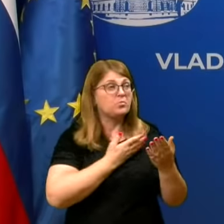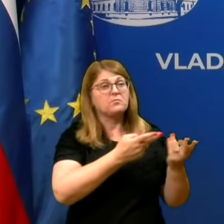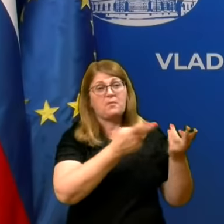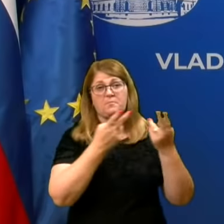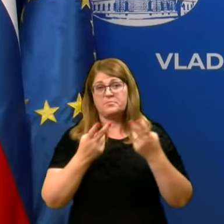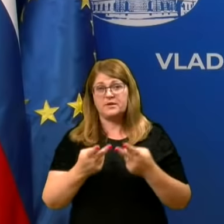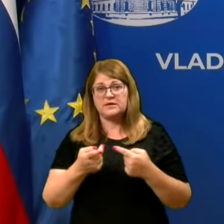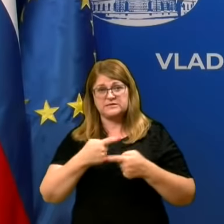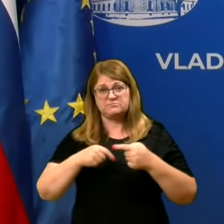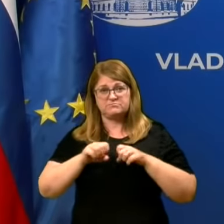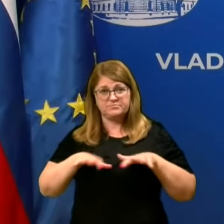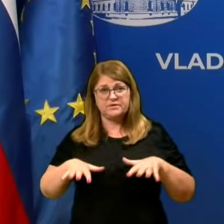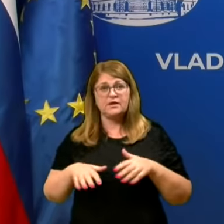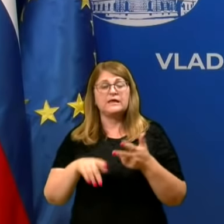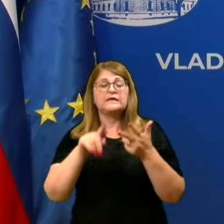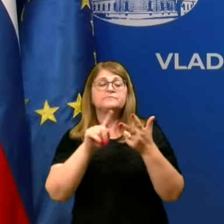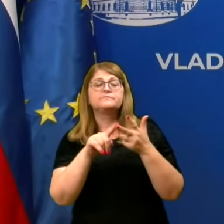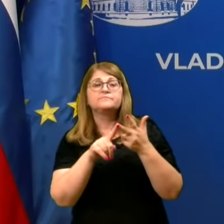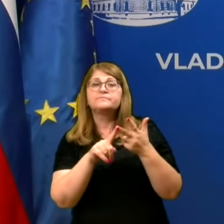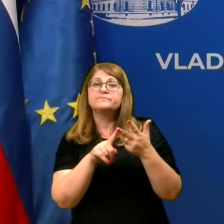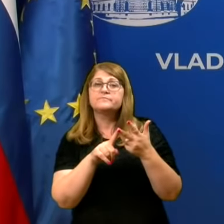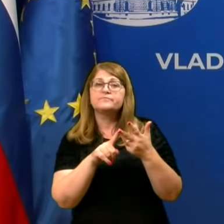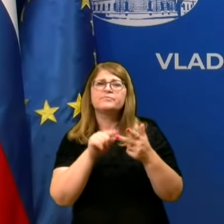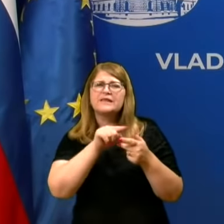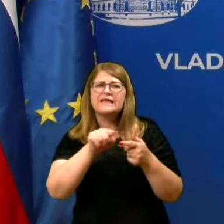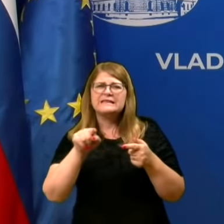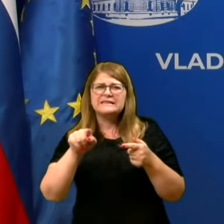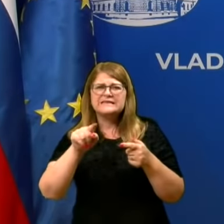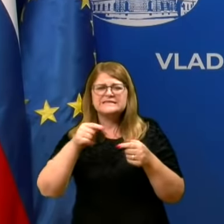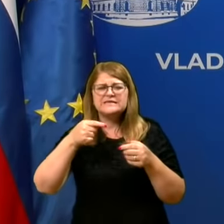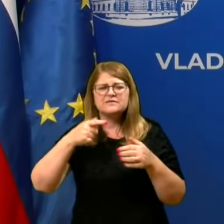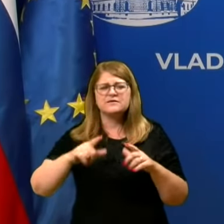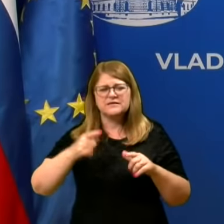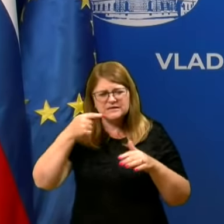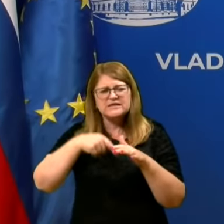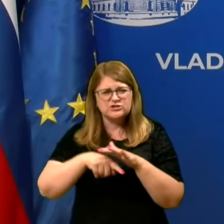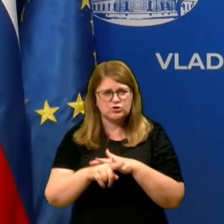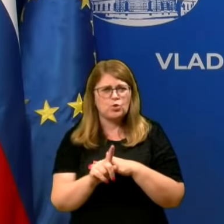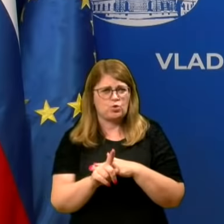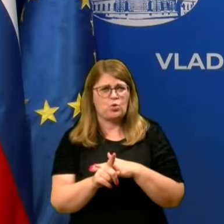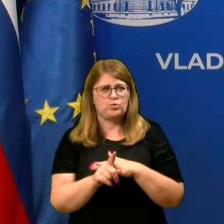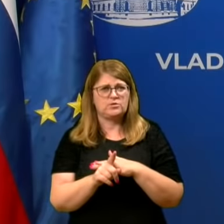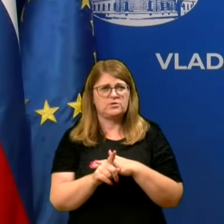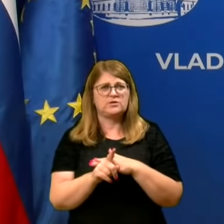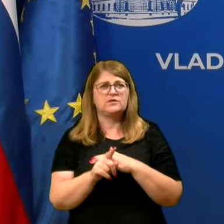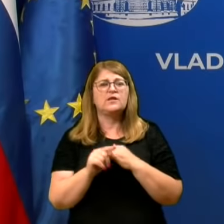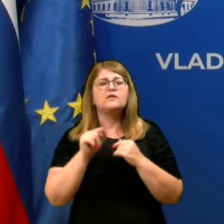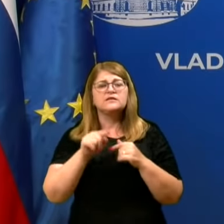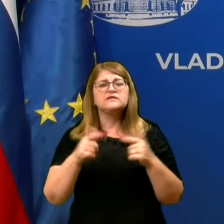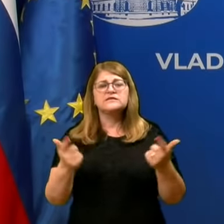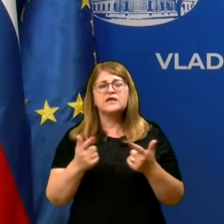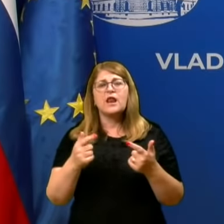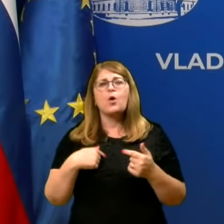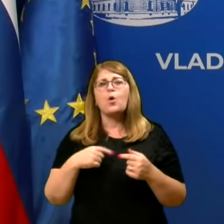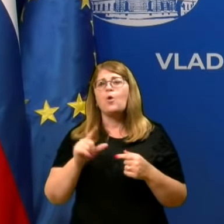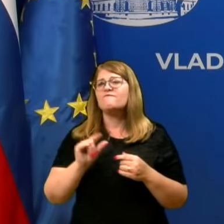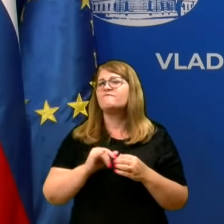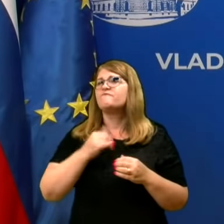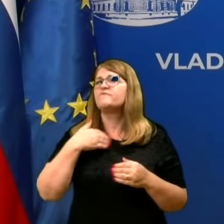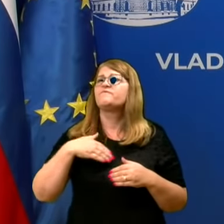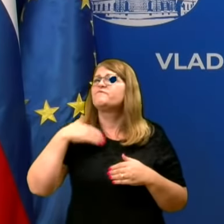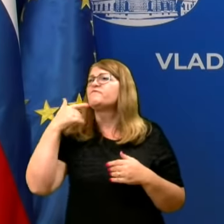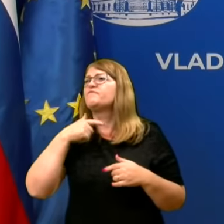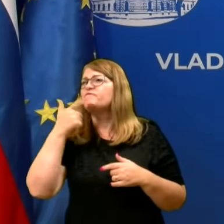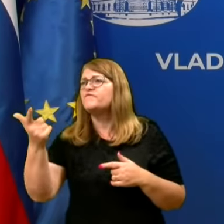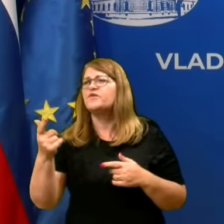sebo. In na tretj način, da tisti oskrbovanci, pa zapostanovalci domov, ki so mobilni in grejo ven iz teg domov na obiske, na